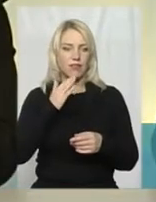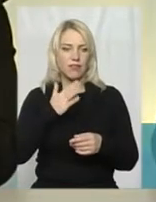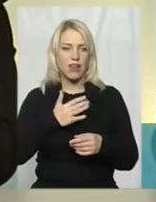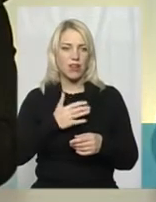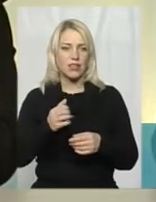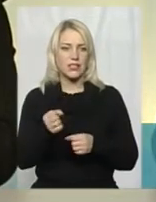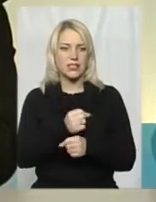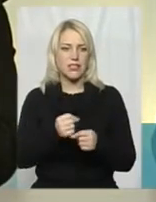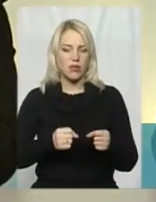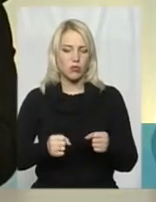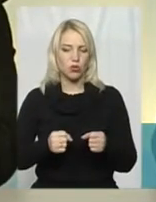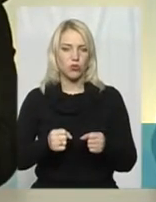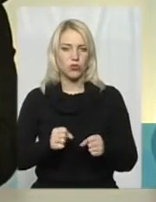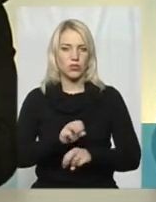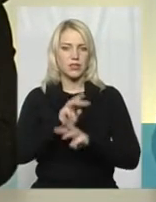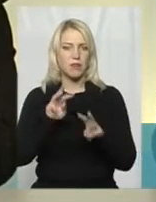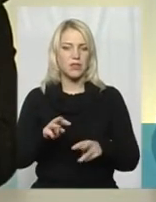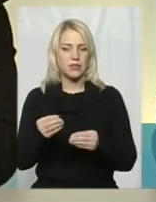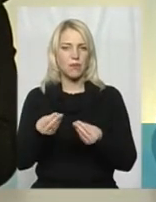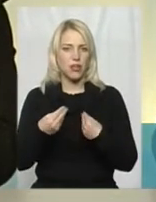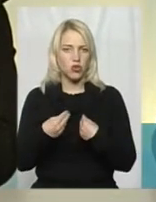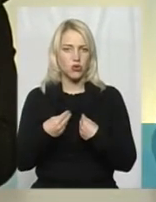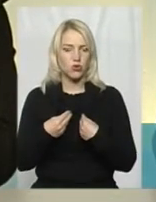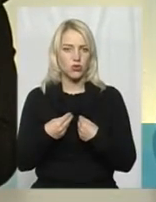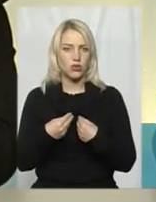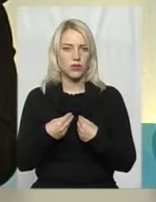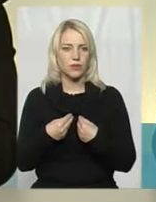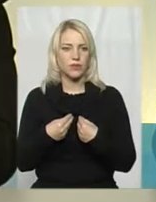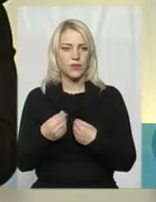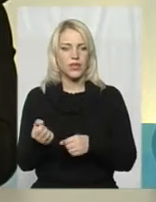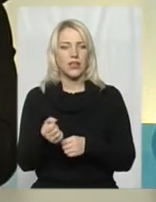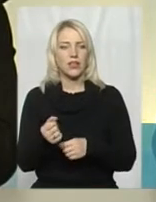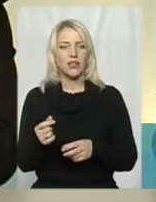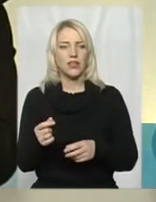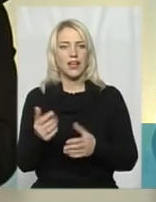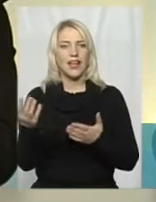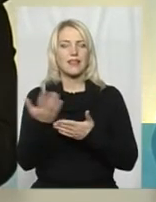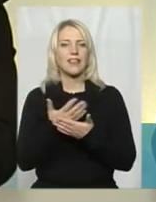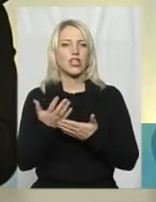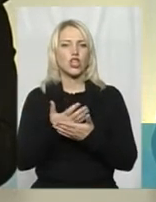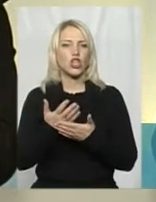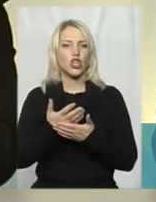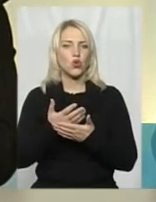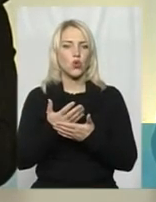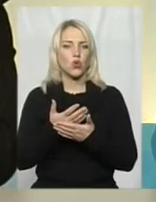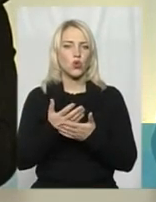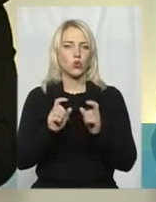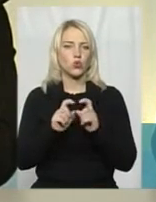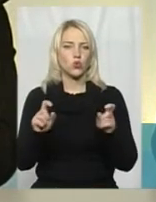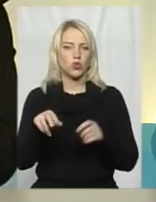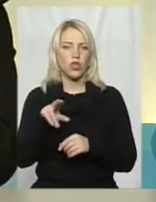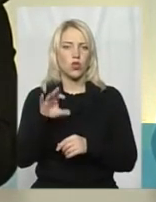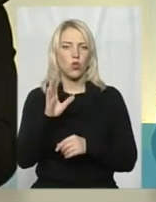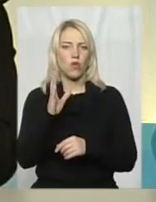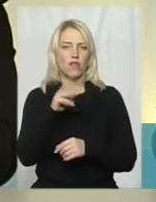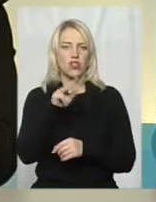забезпечується зброєю, яку надають кіностудії. То імені Движенка